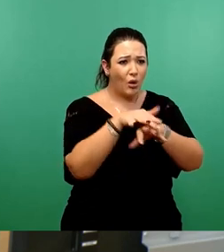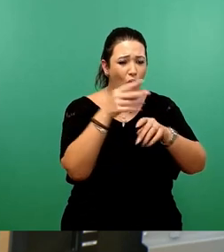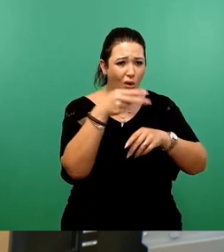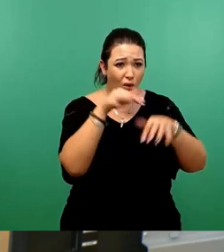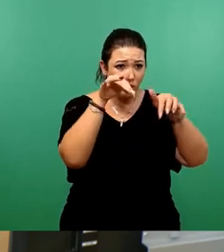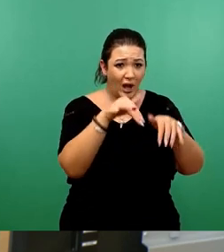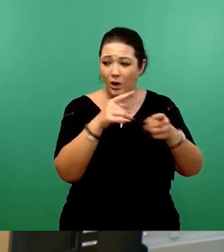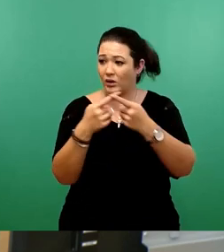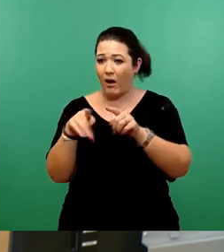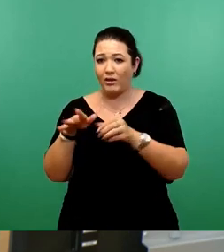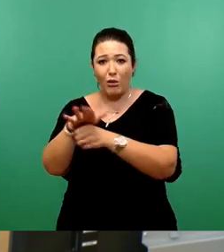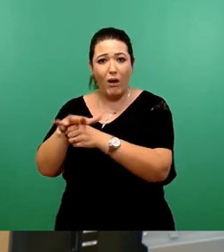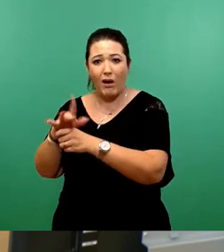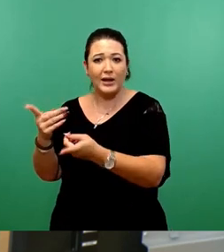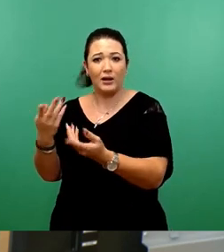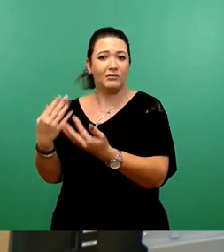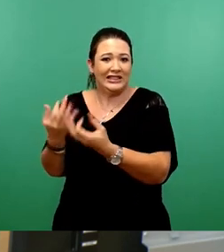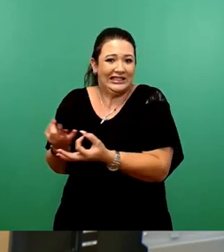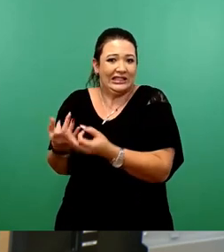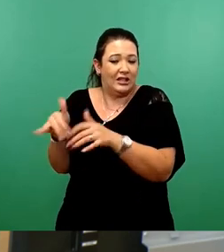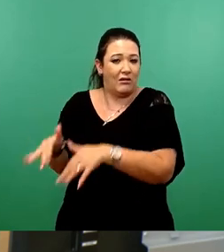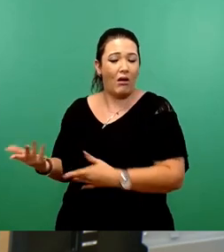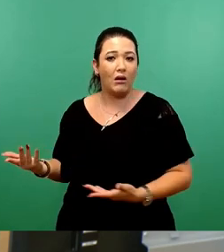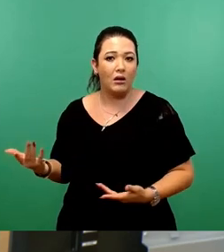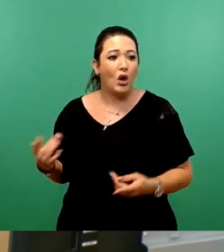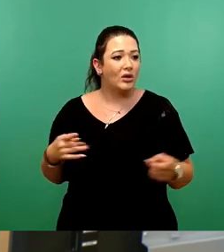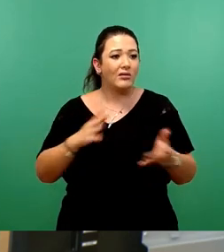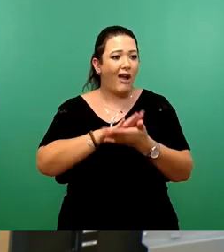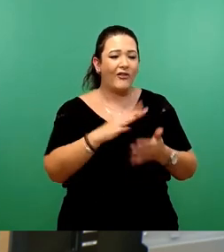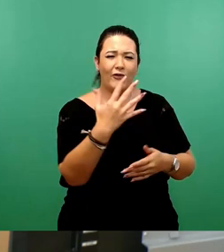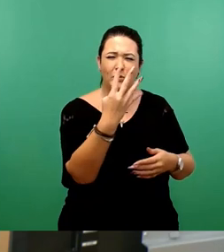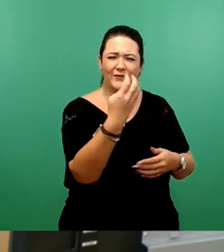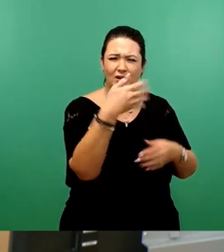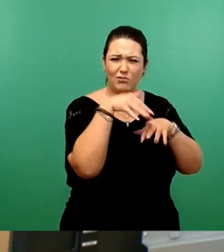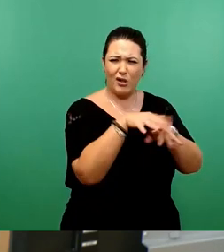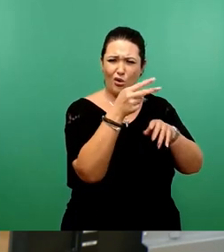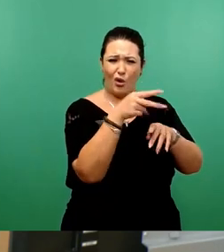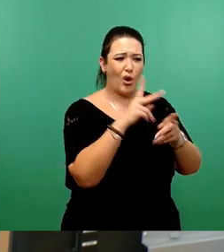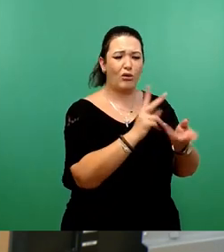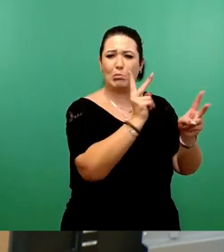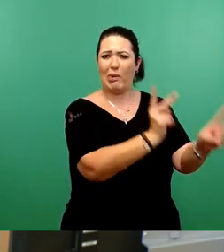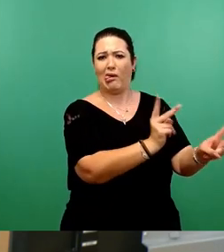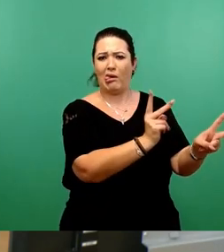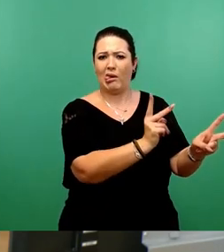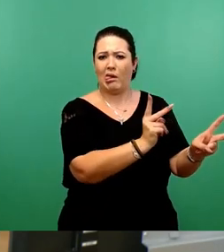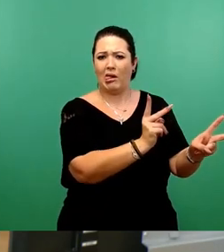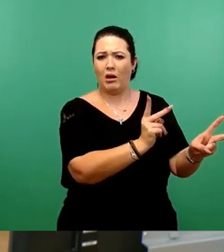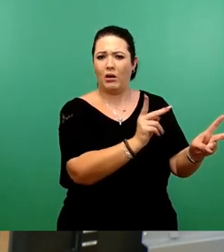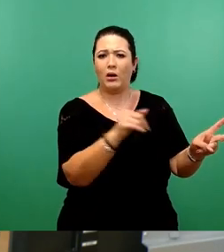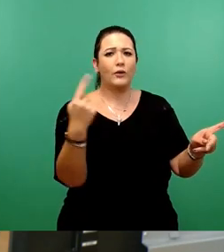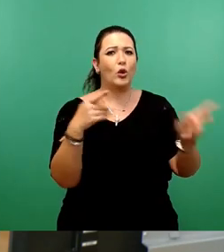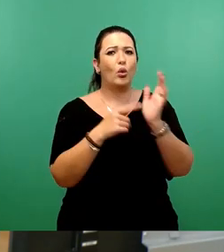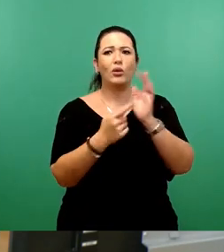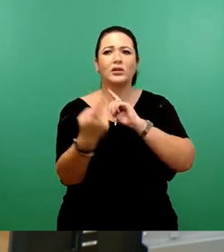Millionen einfach liegen, die sogar der Oberbürgermeister vorgeschlagen hat? Das verstehe ich nicht. Also,